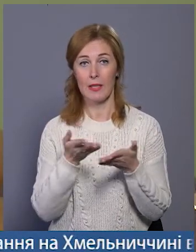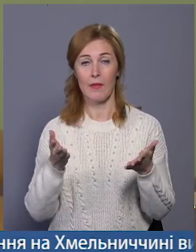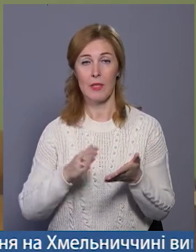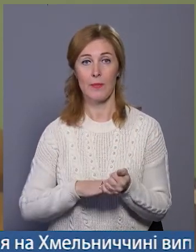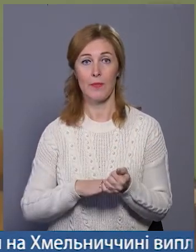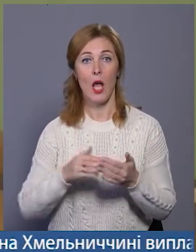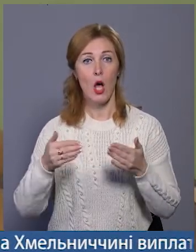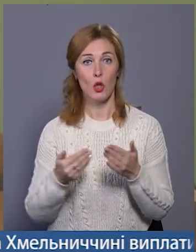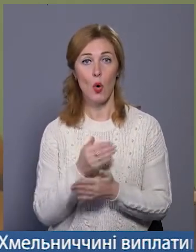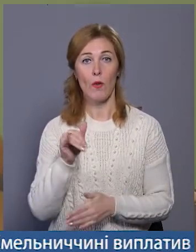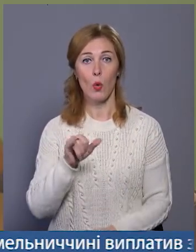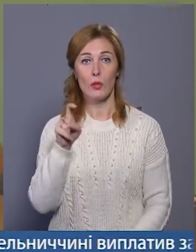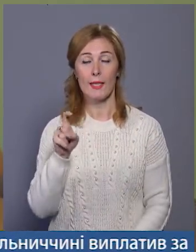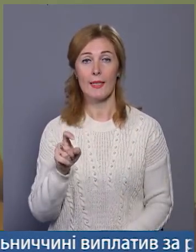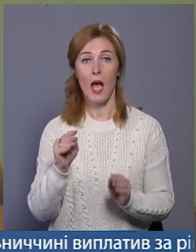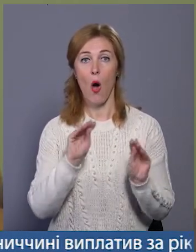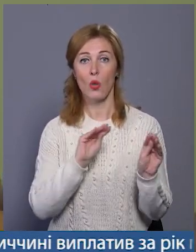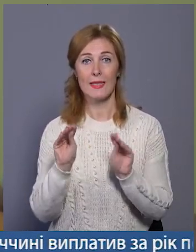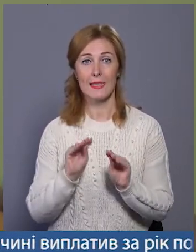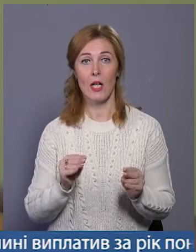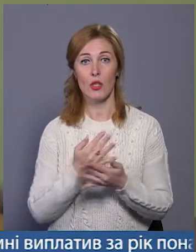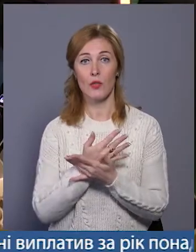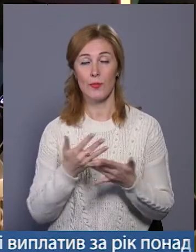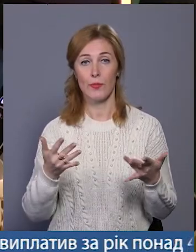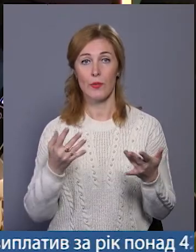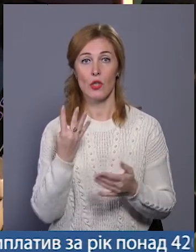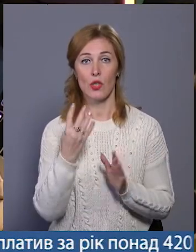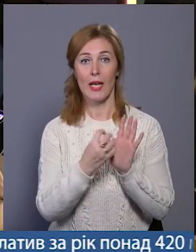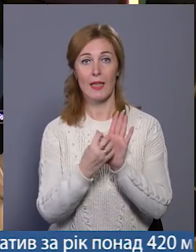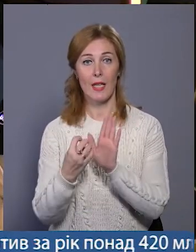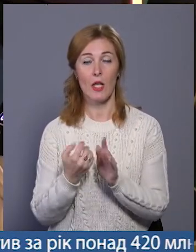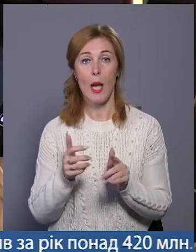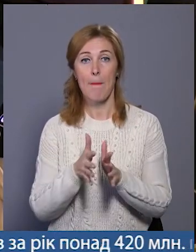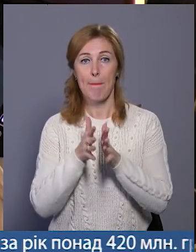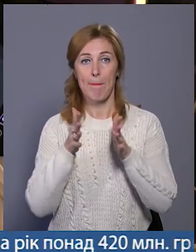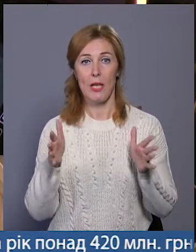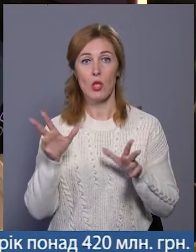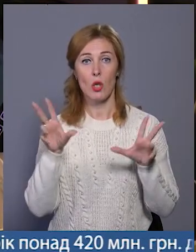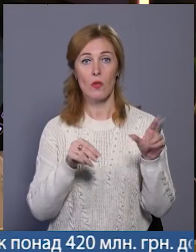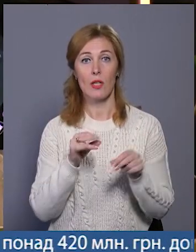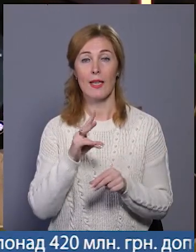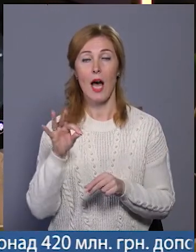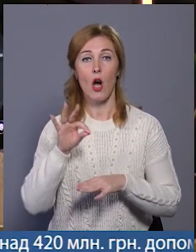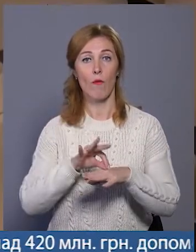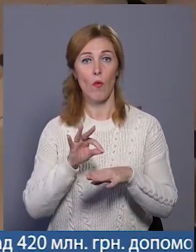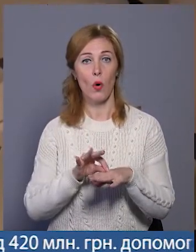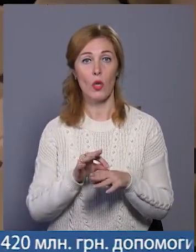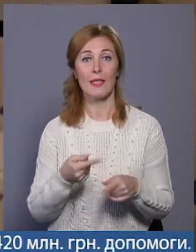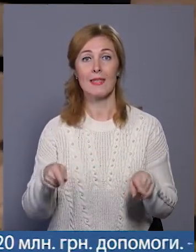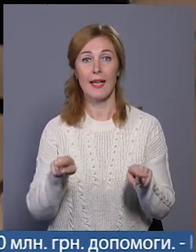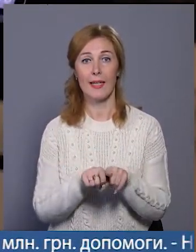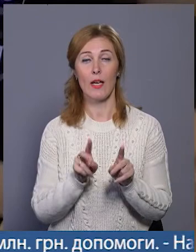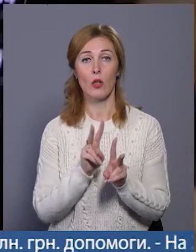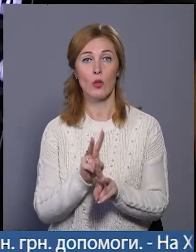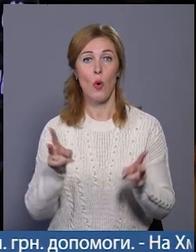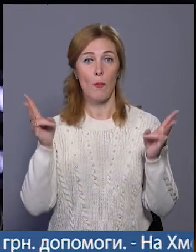Новий УЗД-апарат оснащений чотирма різнонаправленими датчиками, більше розрахований на ургентних хворих, тобто таких, які потребують